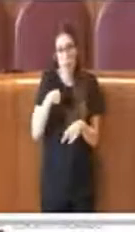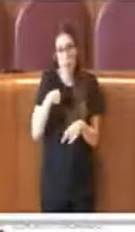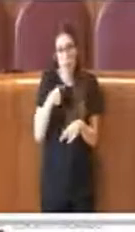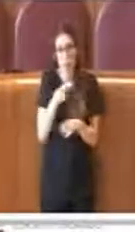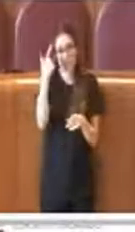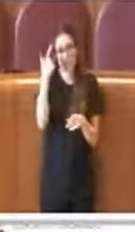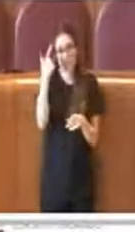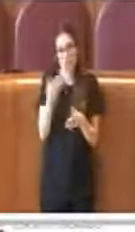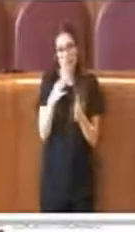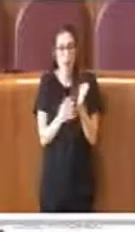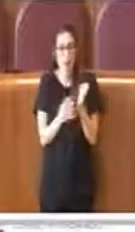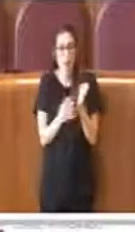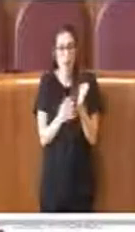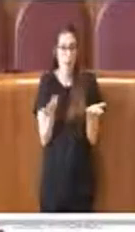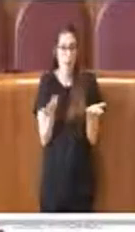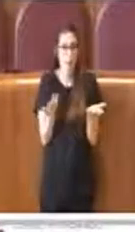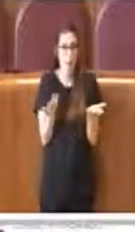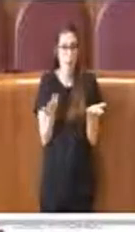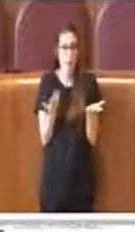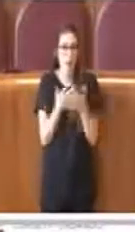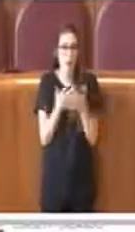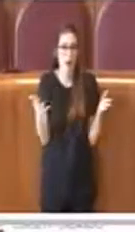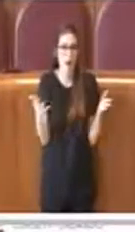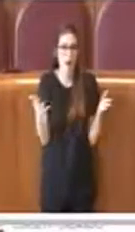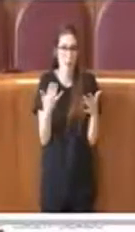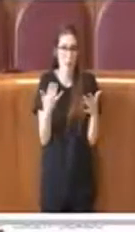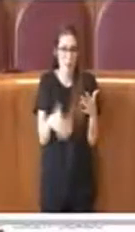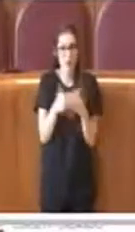compreso il regolamento è molto ampio. Grazie.